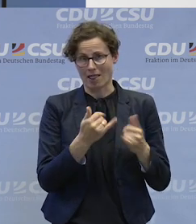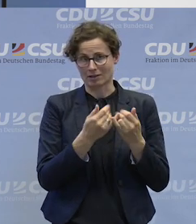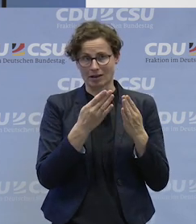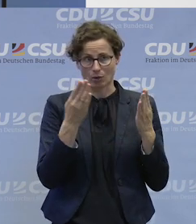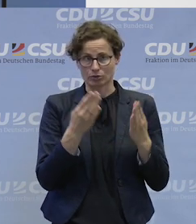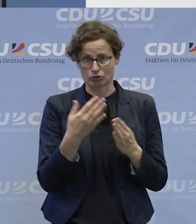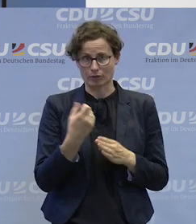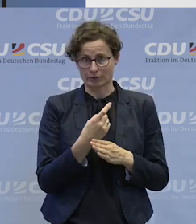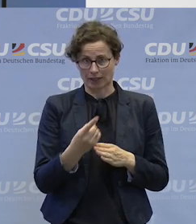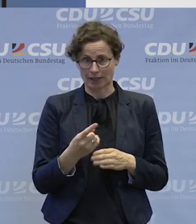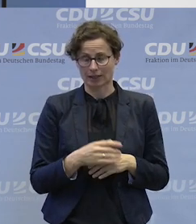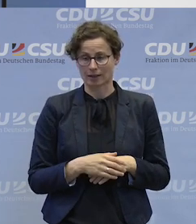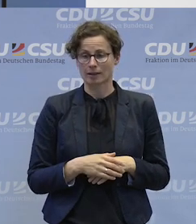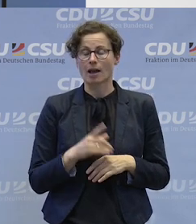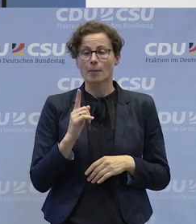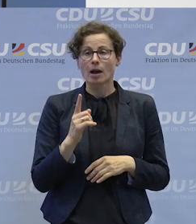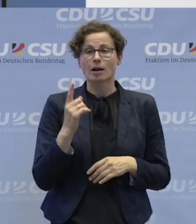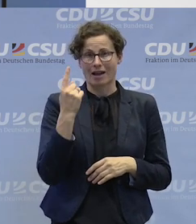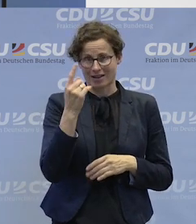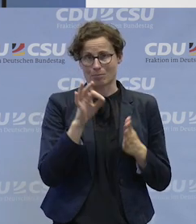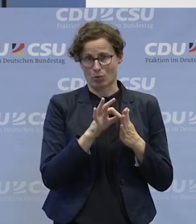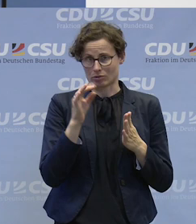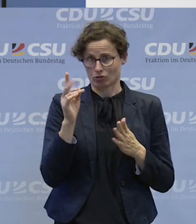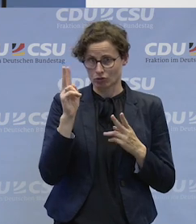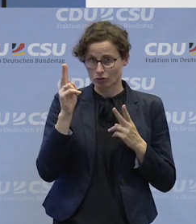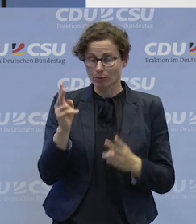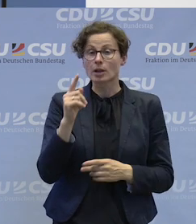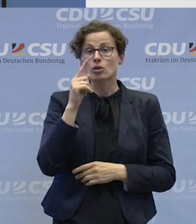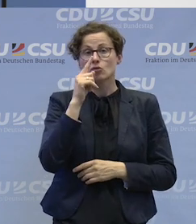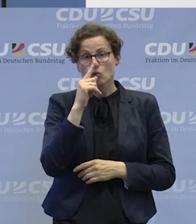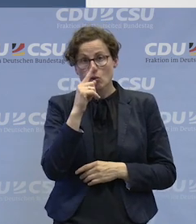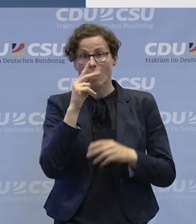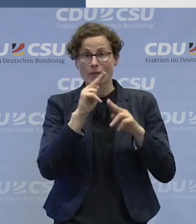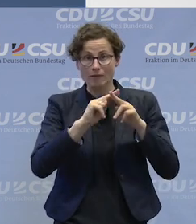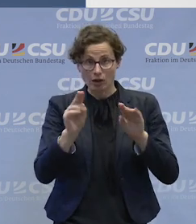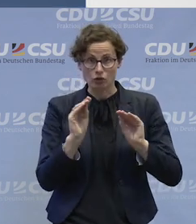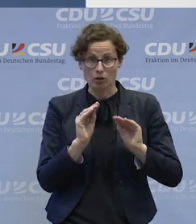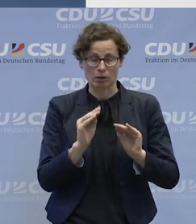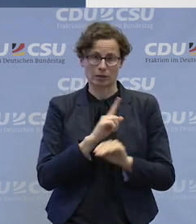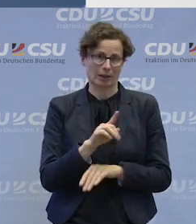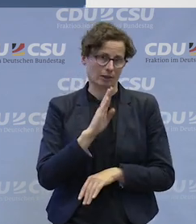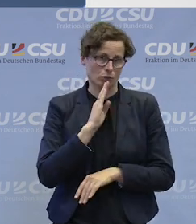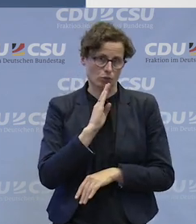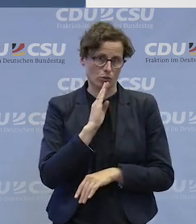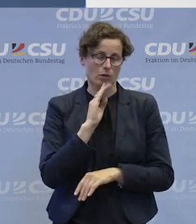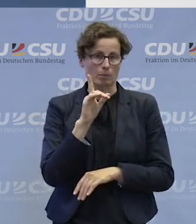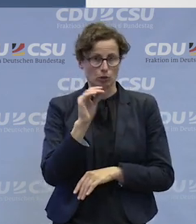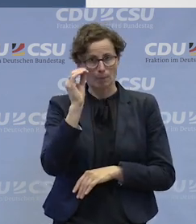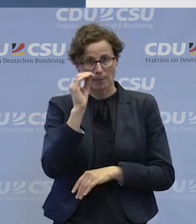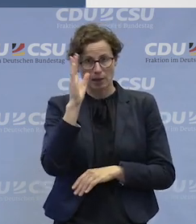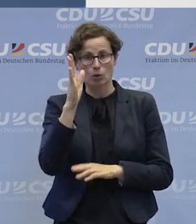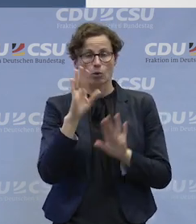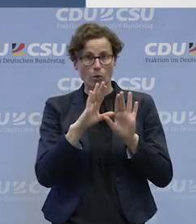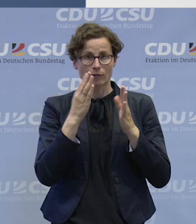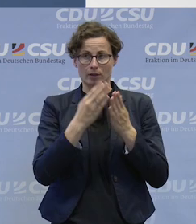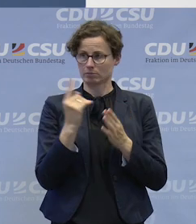Sie haben natürlich in einem Punkt vollkommen recht. Es reicht nicht nur in einer Werkstatt diese Bildung anzubieten, sondern es ist